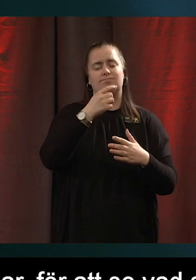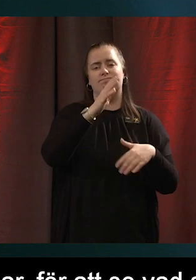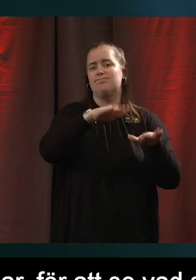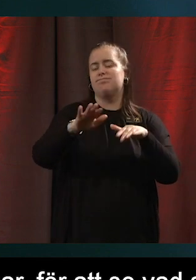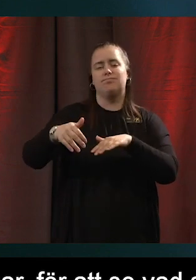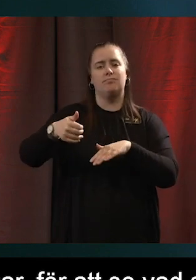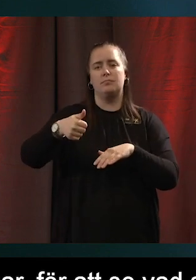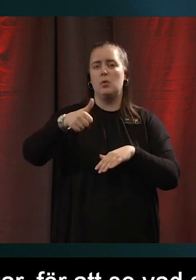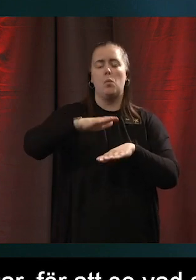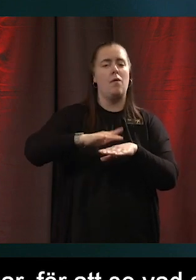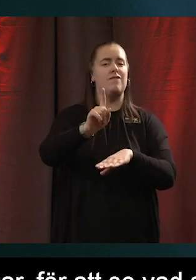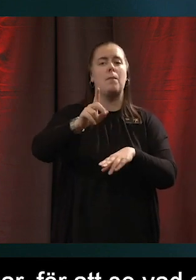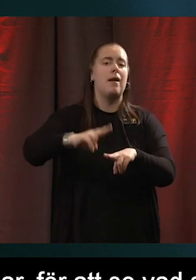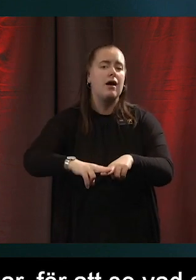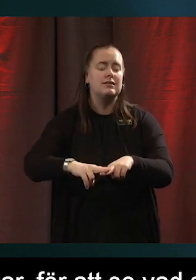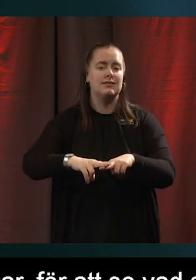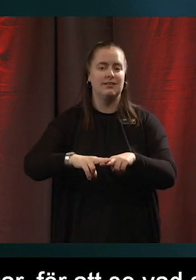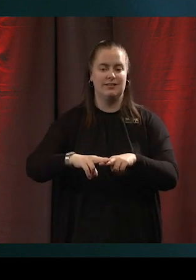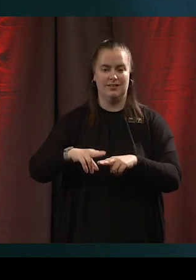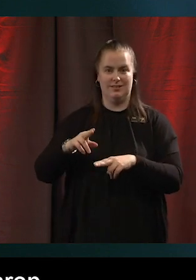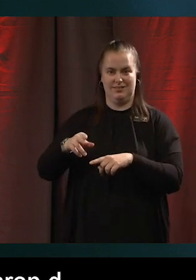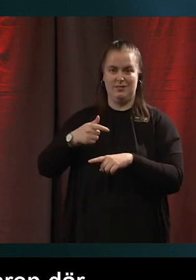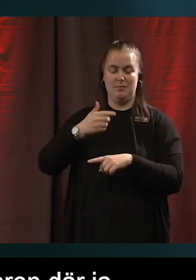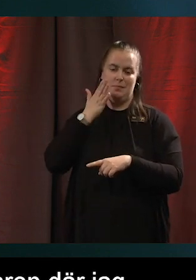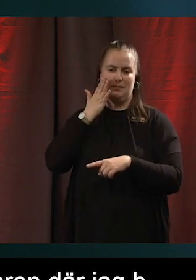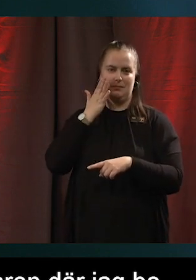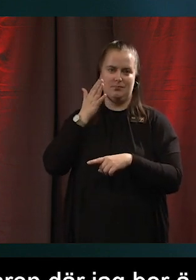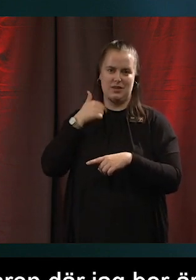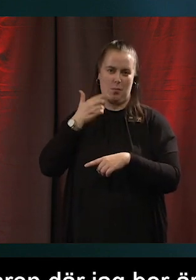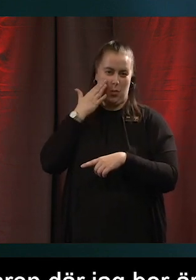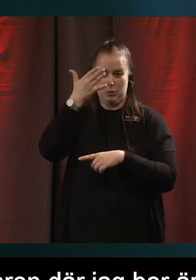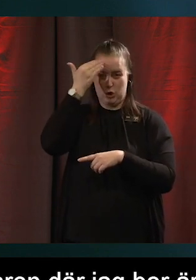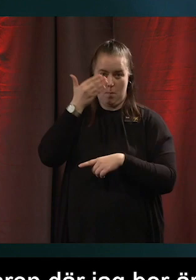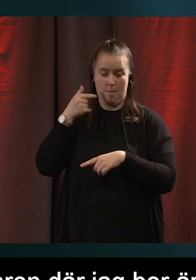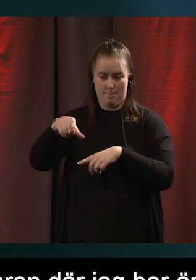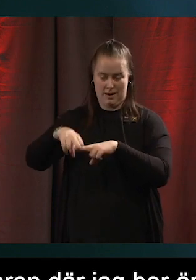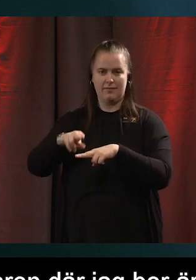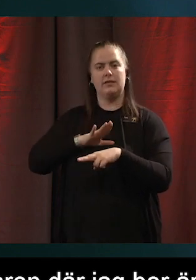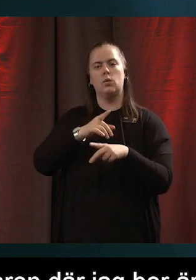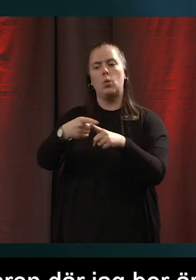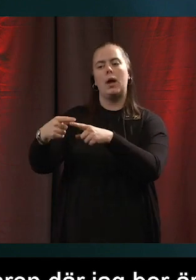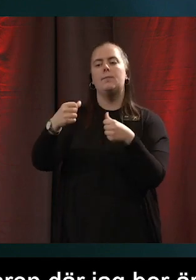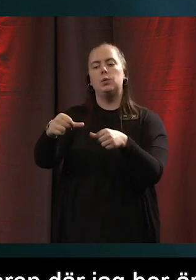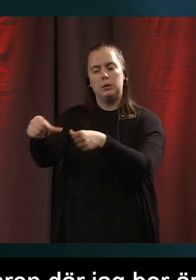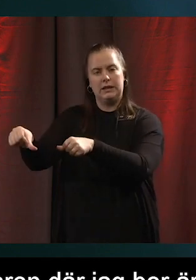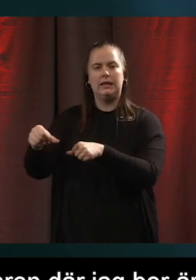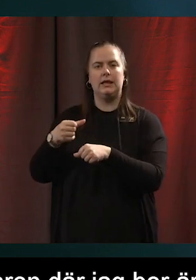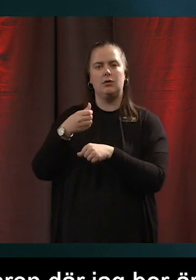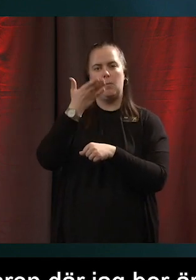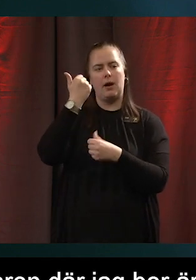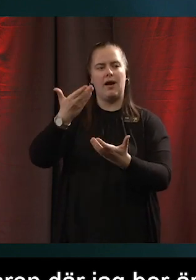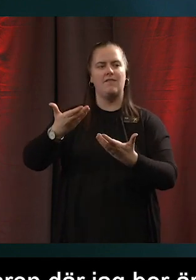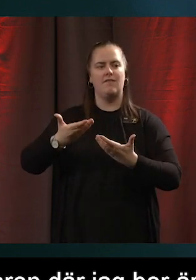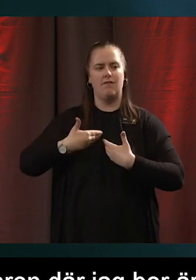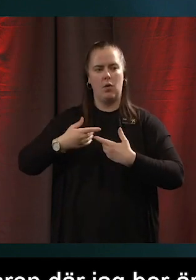Jag bor på sommaren, där är det den lokala butiken lite av ett nav och där kan man koppla upp sig. Man kan få koder till deras